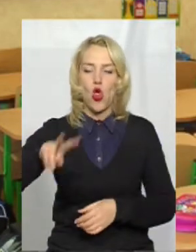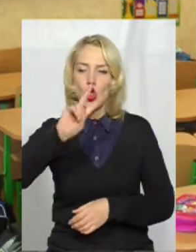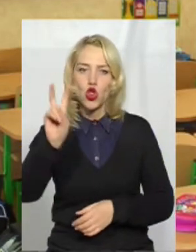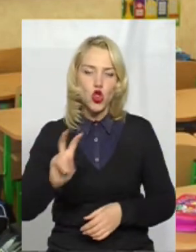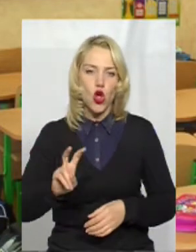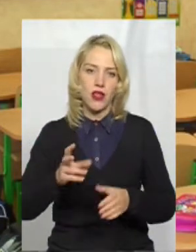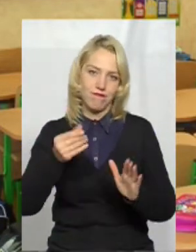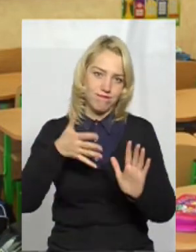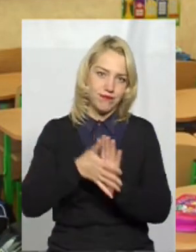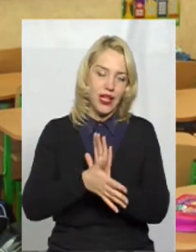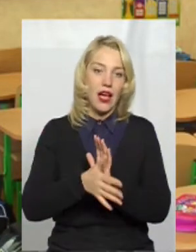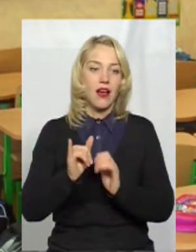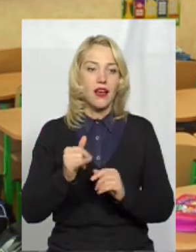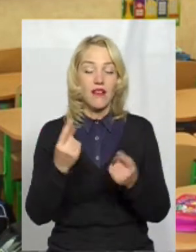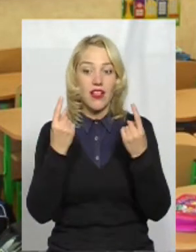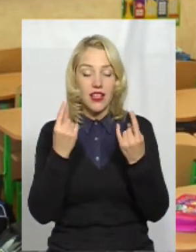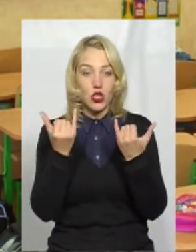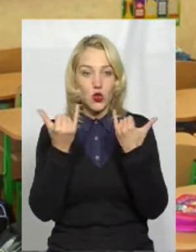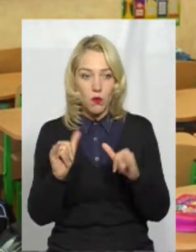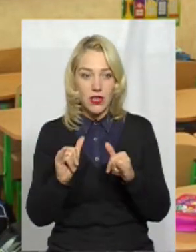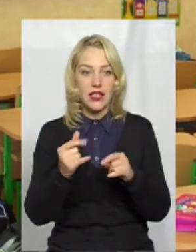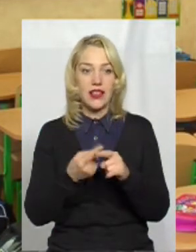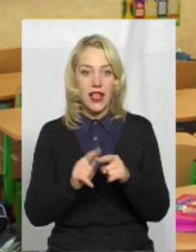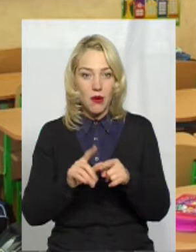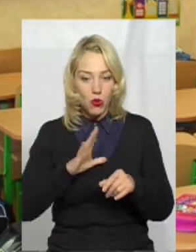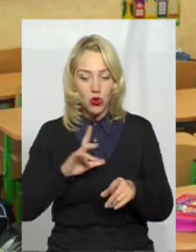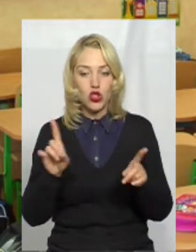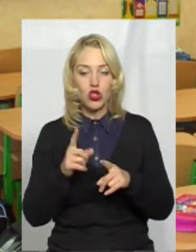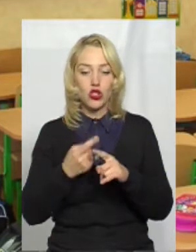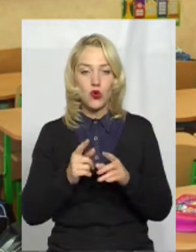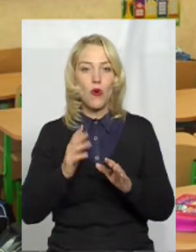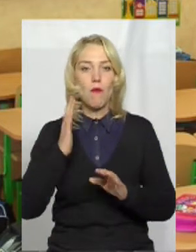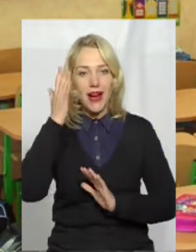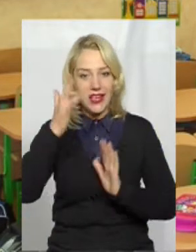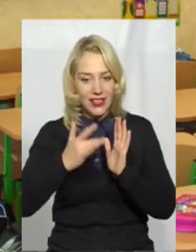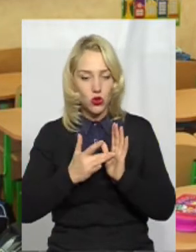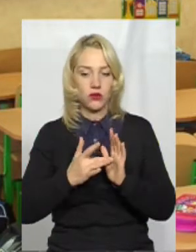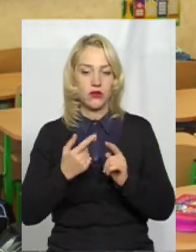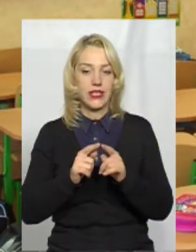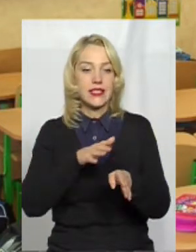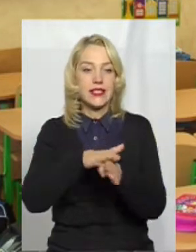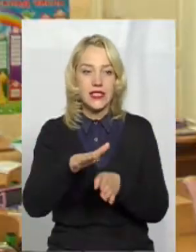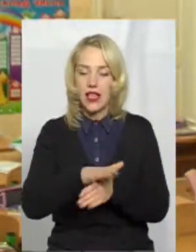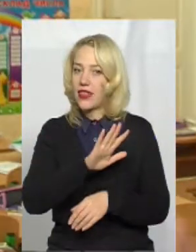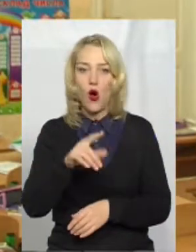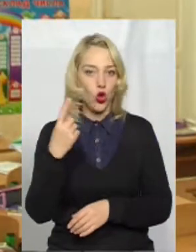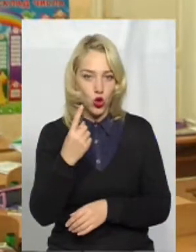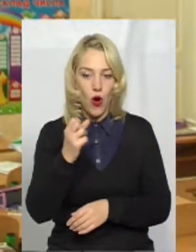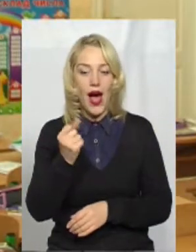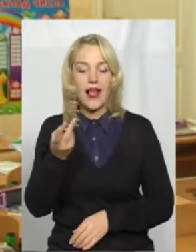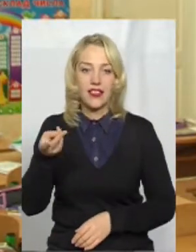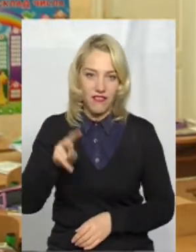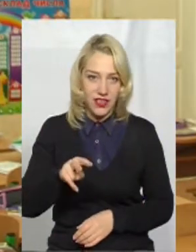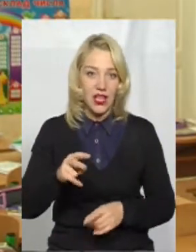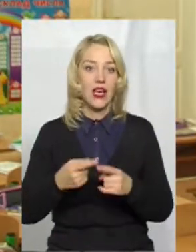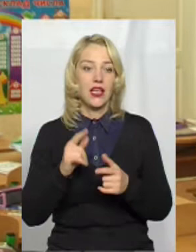І великим сюрпризом для мене було те, що саме цю мрію здійснили, і не одну, а вже прямо аж дві. Зміниться